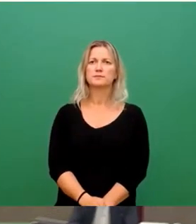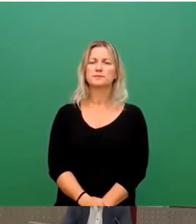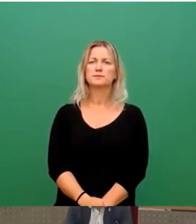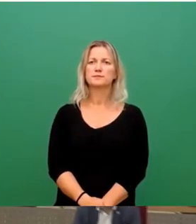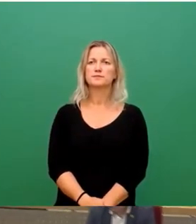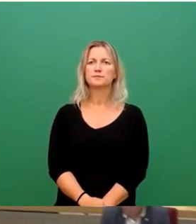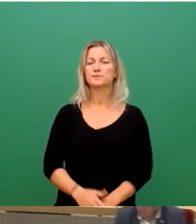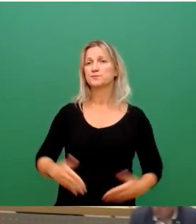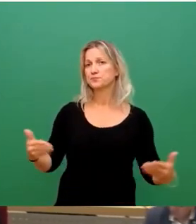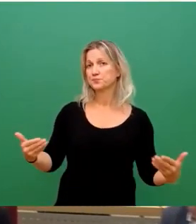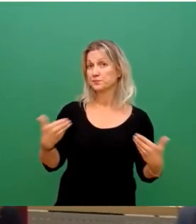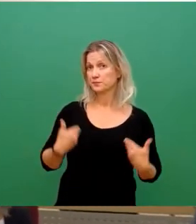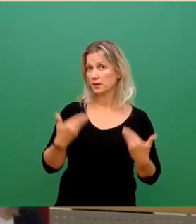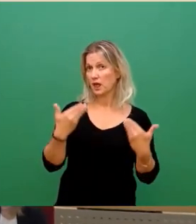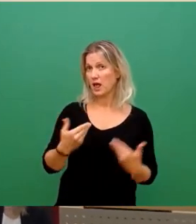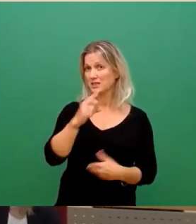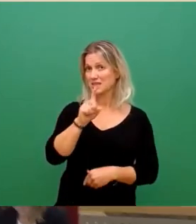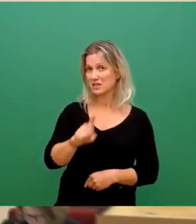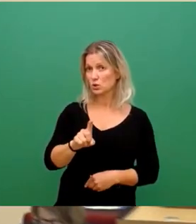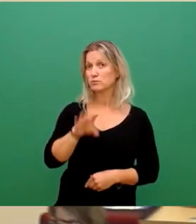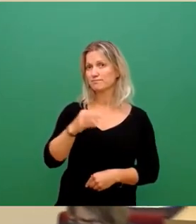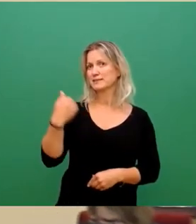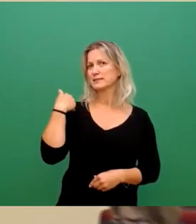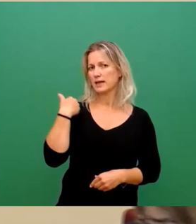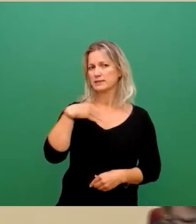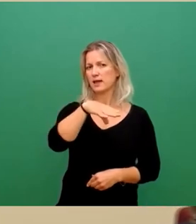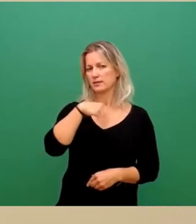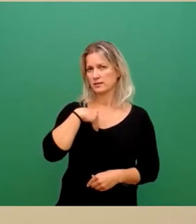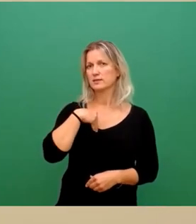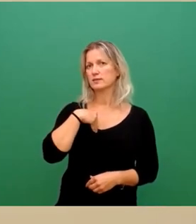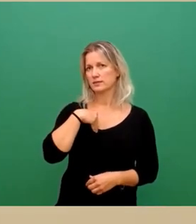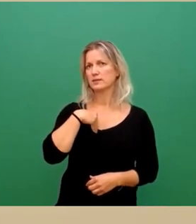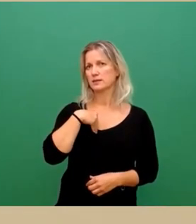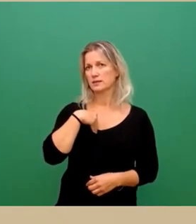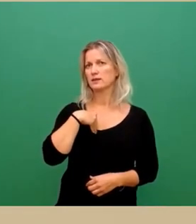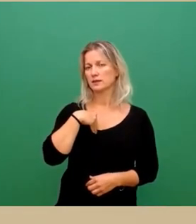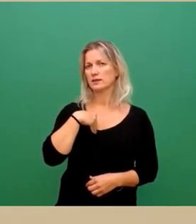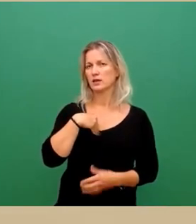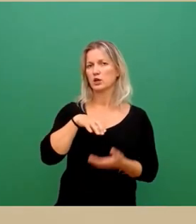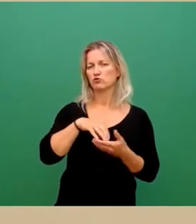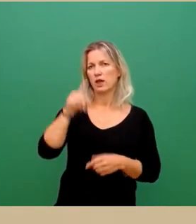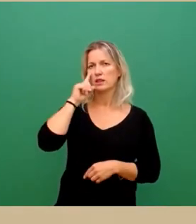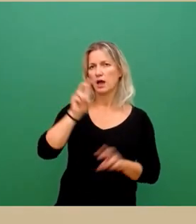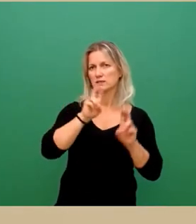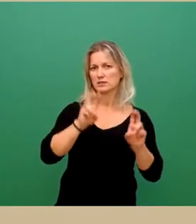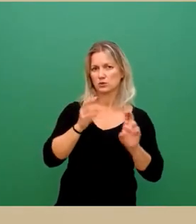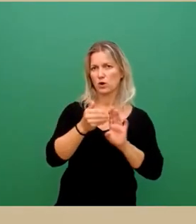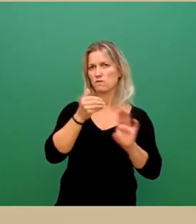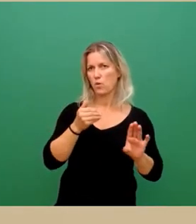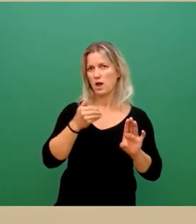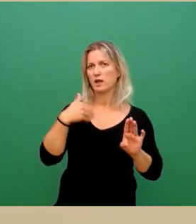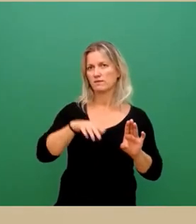sehr geehrter Herr Zastrow. Genau, wir konnten uns ja gestern schon im Vorfeld der Stadtratssitzung vom Zustand der